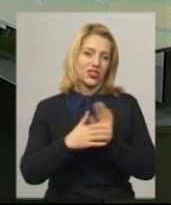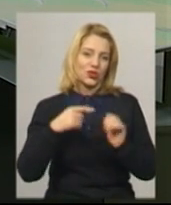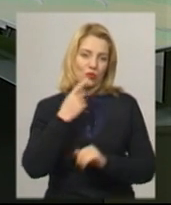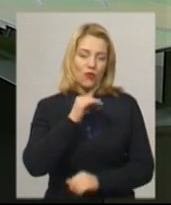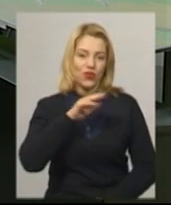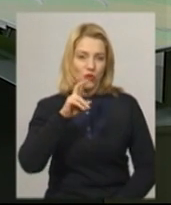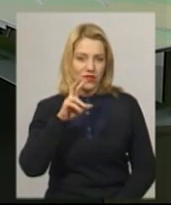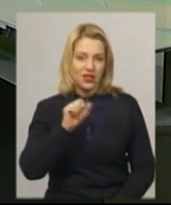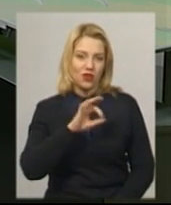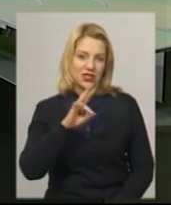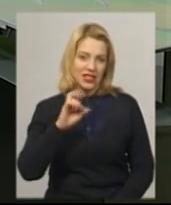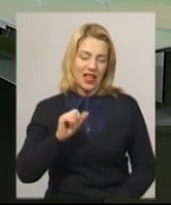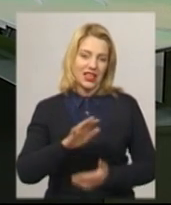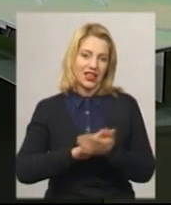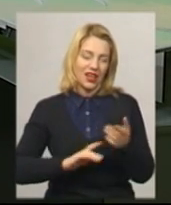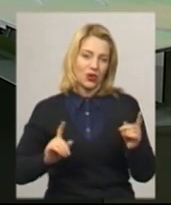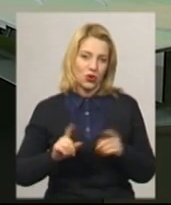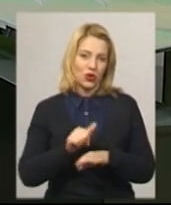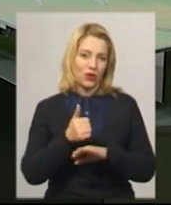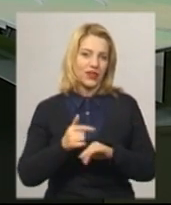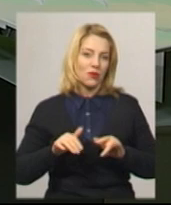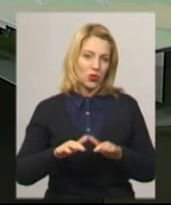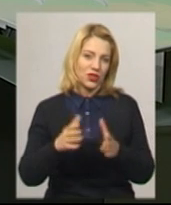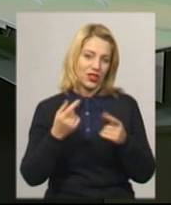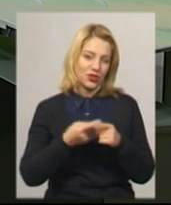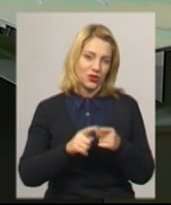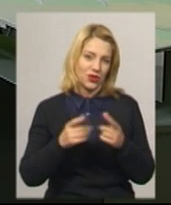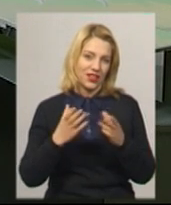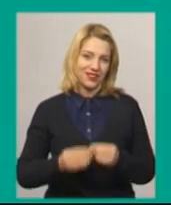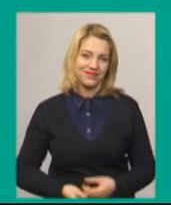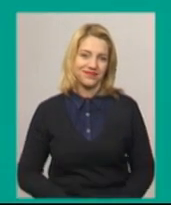умову перекладає Оксана Фіновська. Далі коротко про головні події сьогодні.